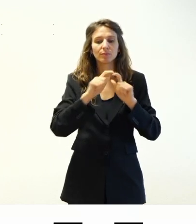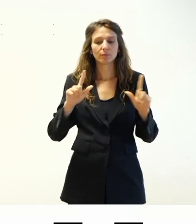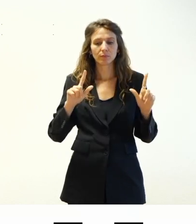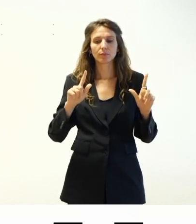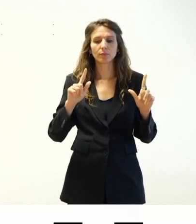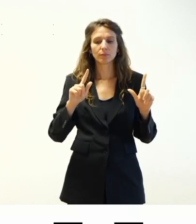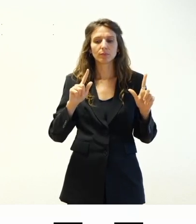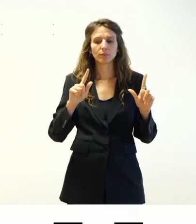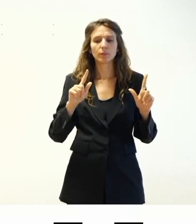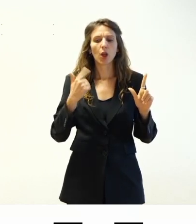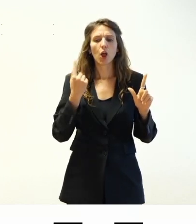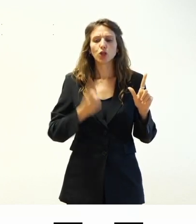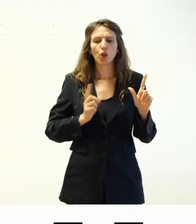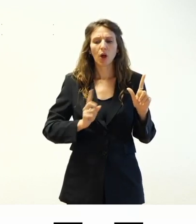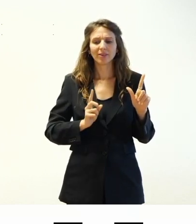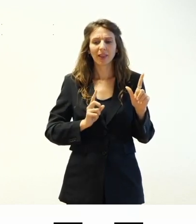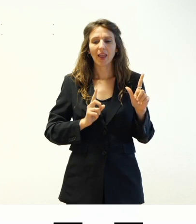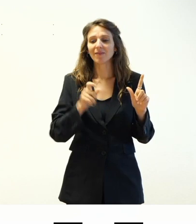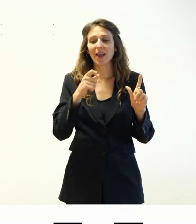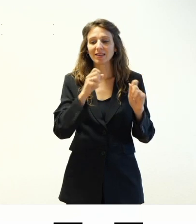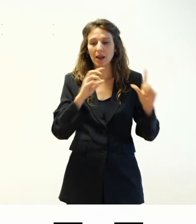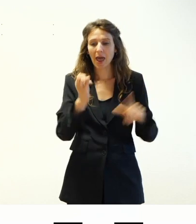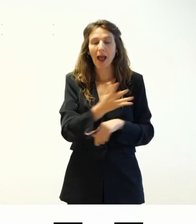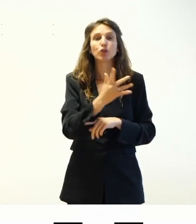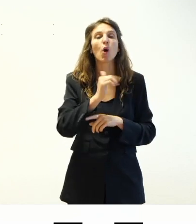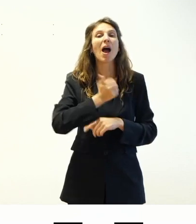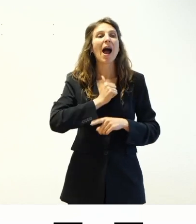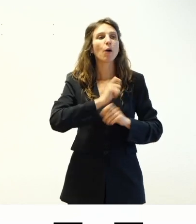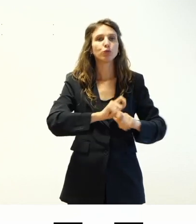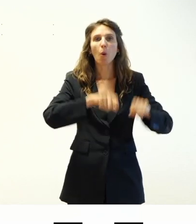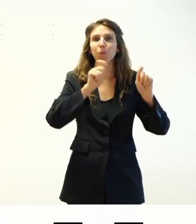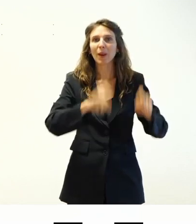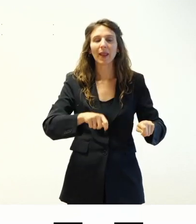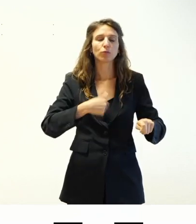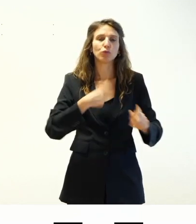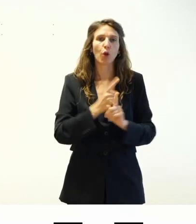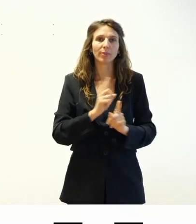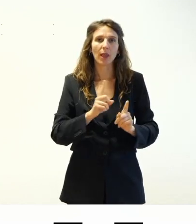essenzialmente oppure che non ci siano slider che variano che si muovano in maniera continua